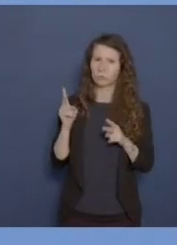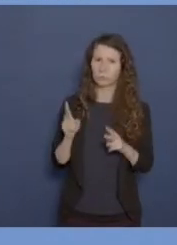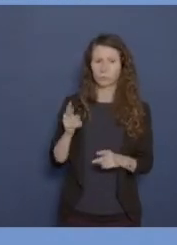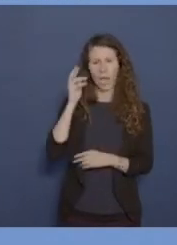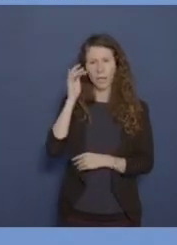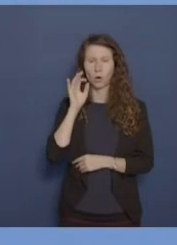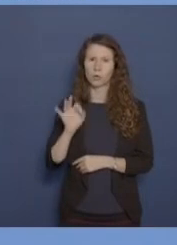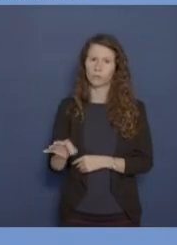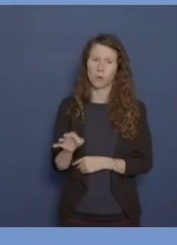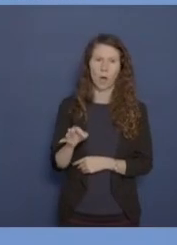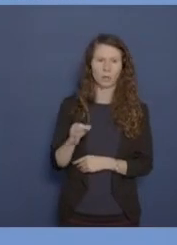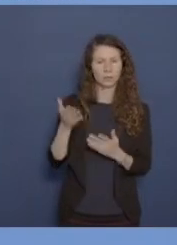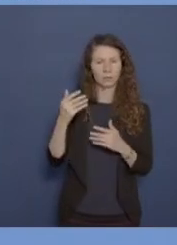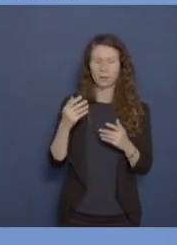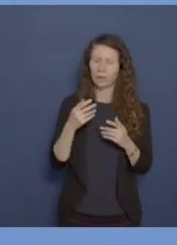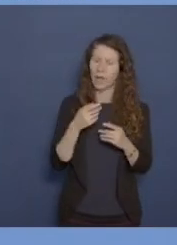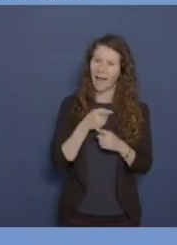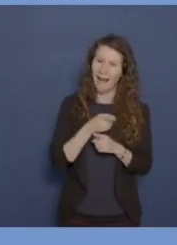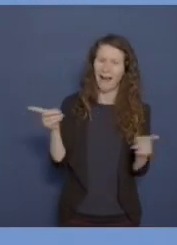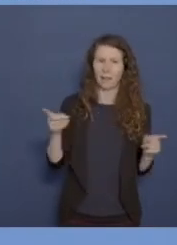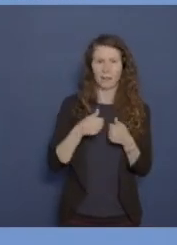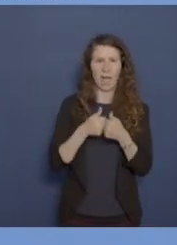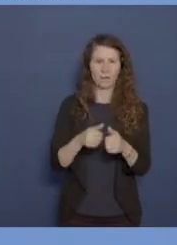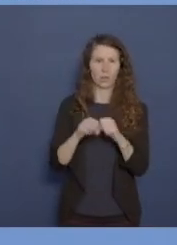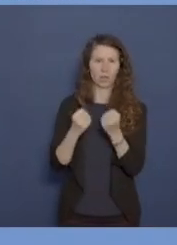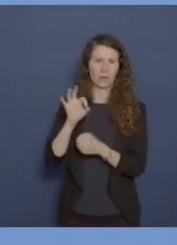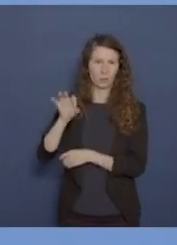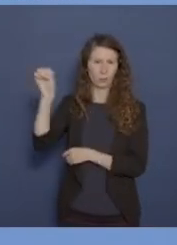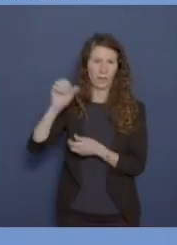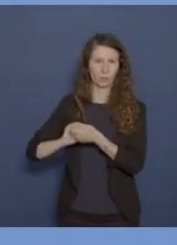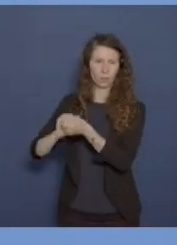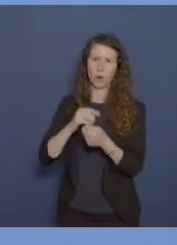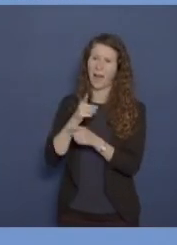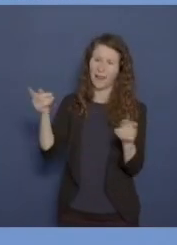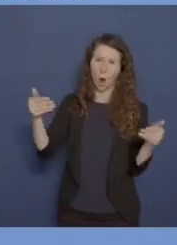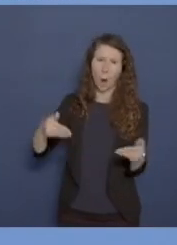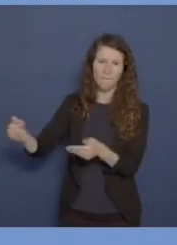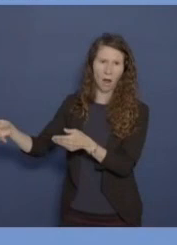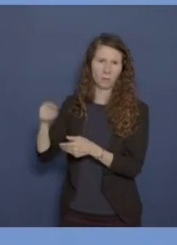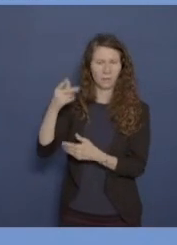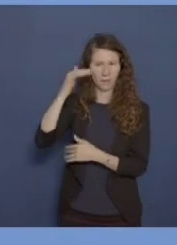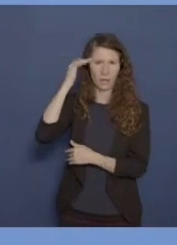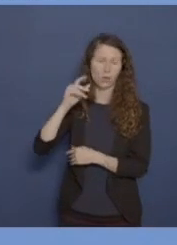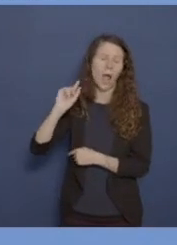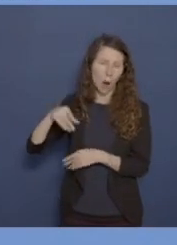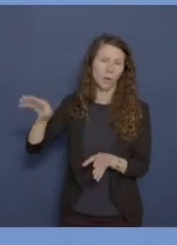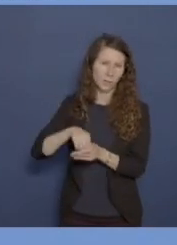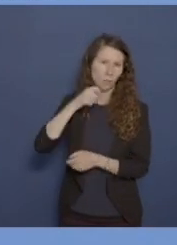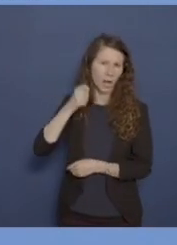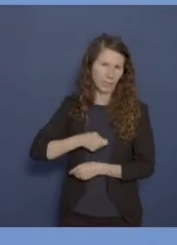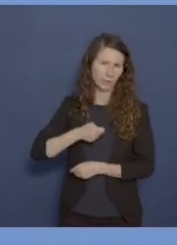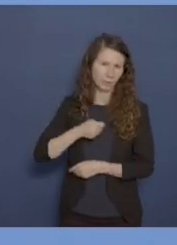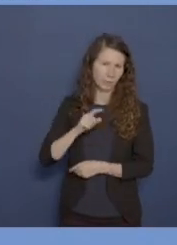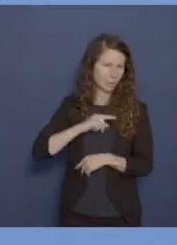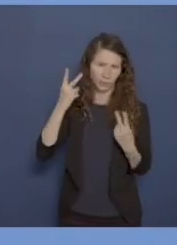unfassbaren Opfer der Menschen in allen betroffenen Nachfolgestaaten der Sowjetunion erinnert, natürlich auch darunter die Ukraine. Er hat auch